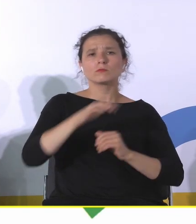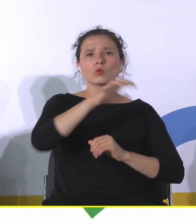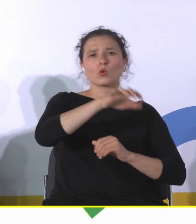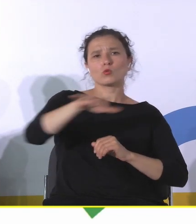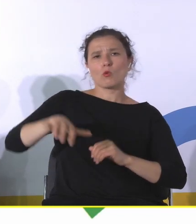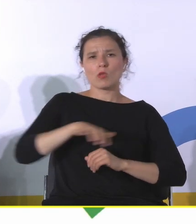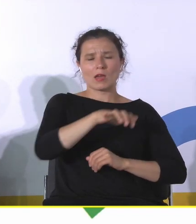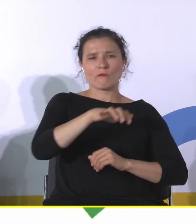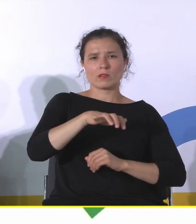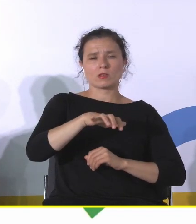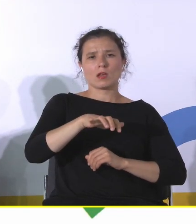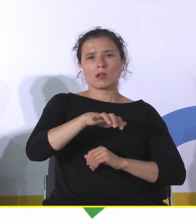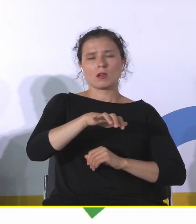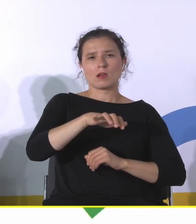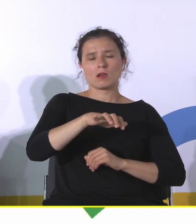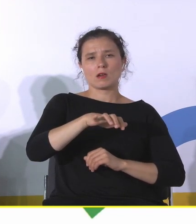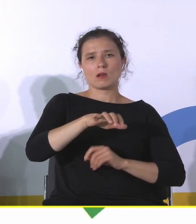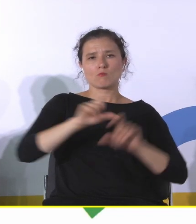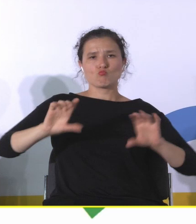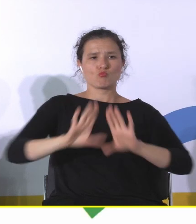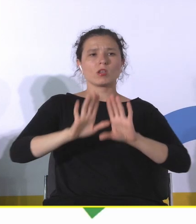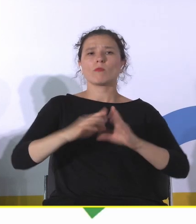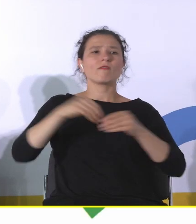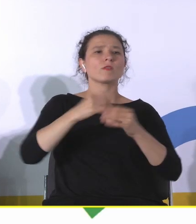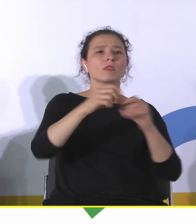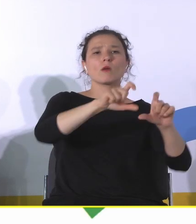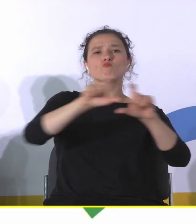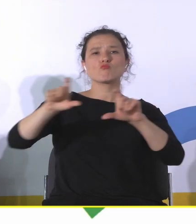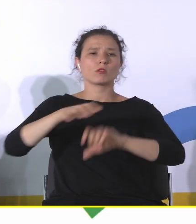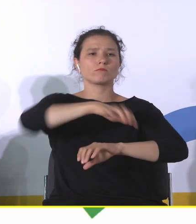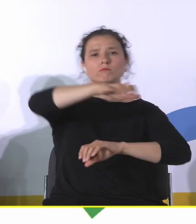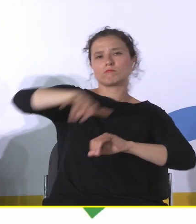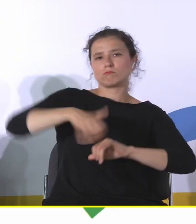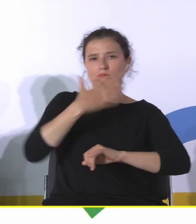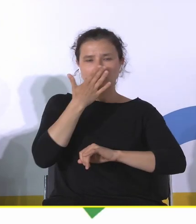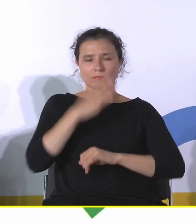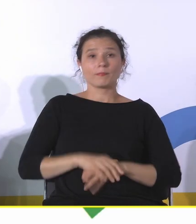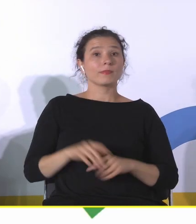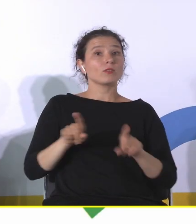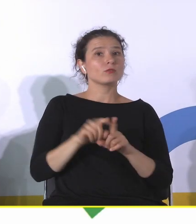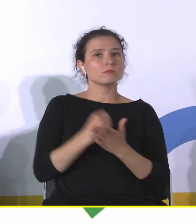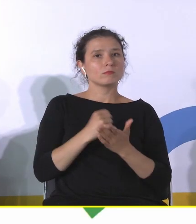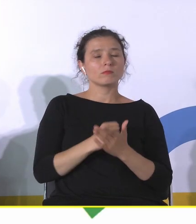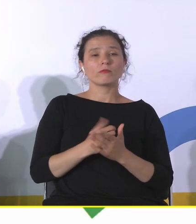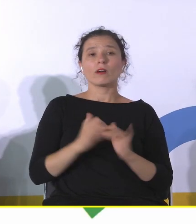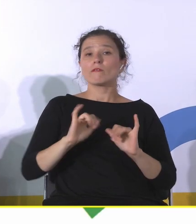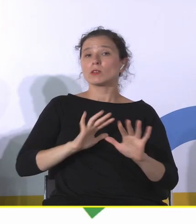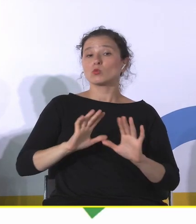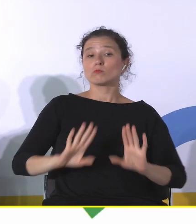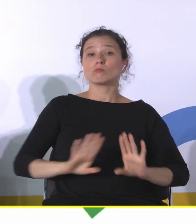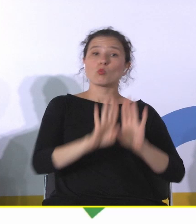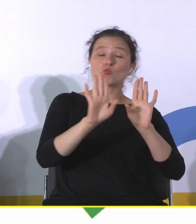obiektów. Ale z drugiej strony to jest na przykład kwestia, czy i jak takie instytucje zachęcają ich